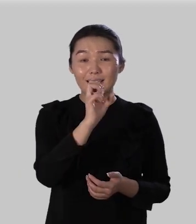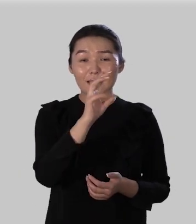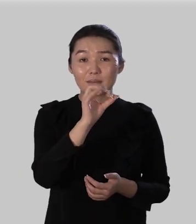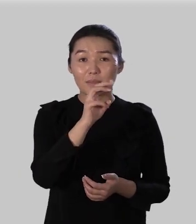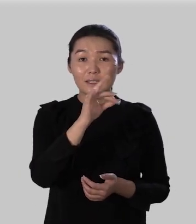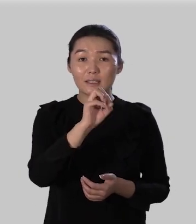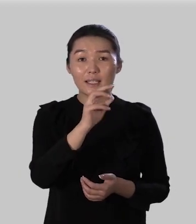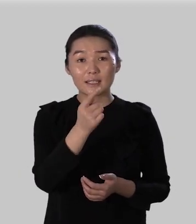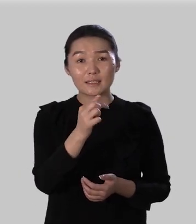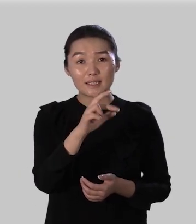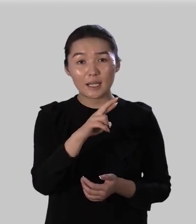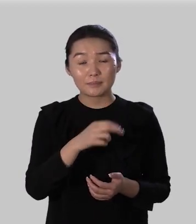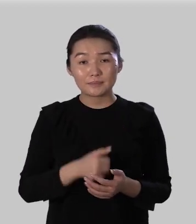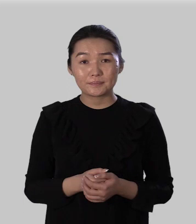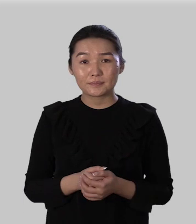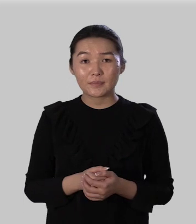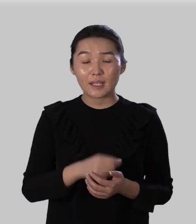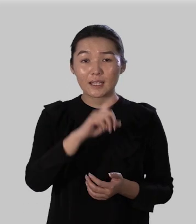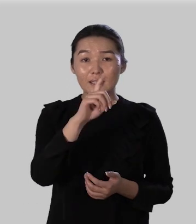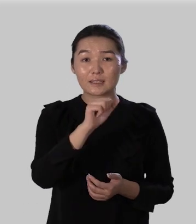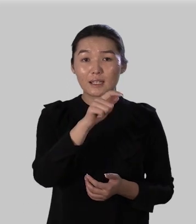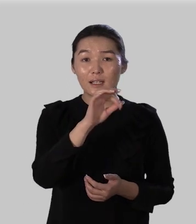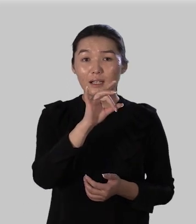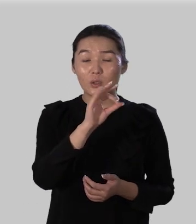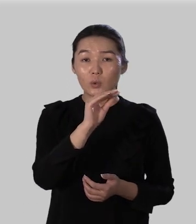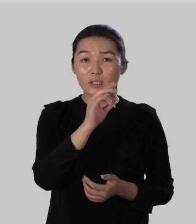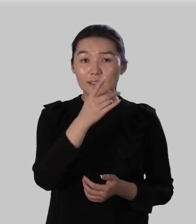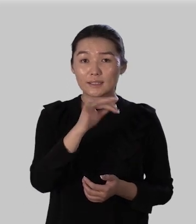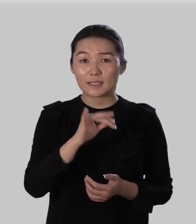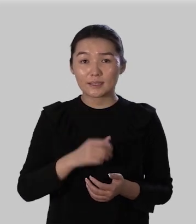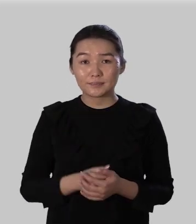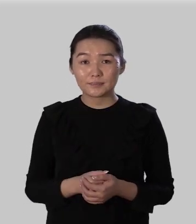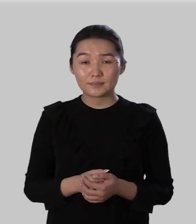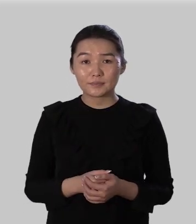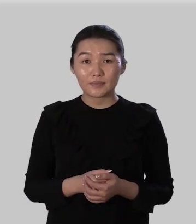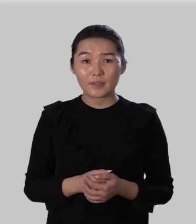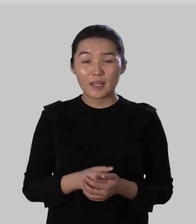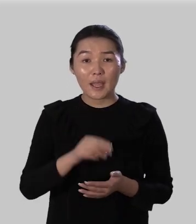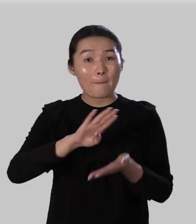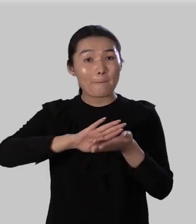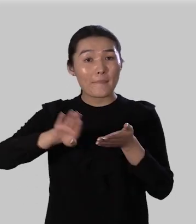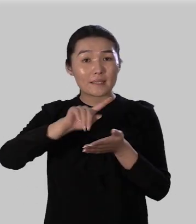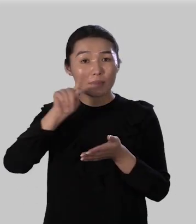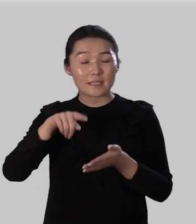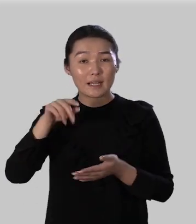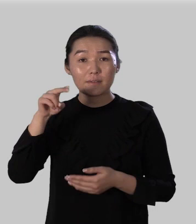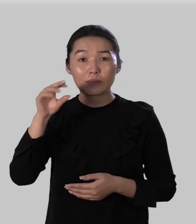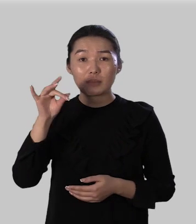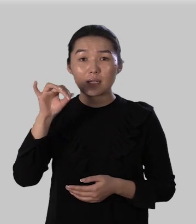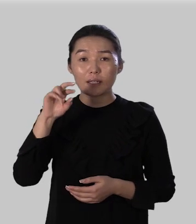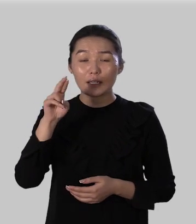насмотреться загороженный без приставки